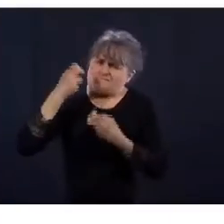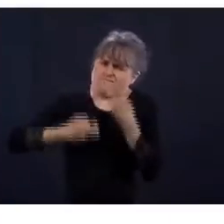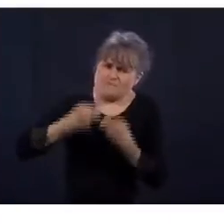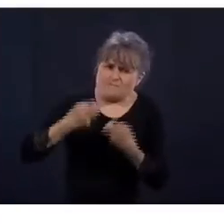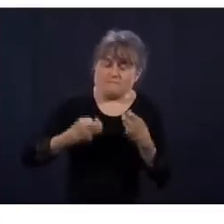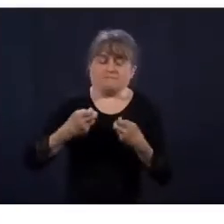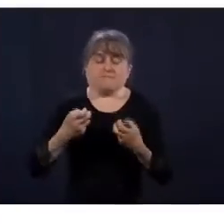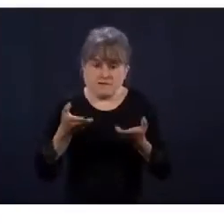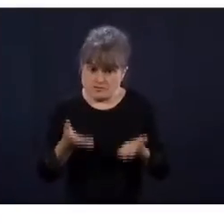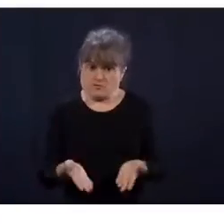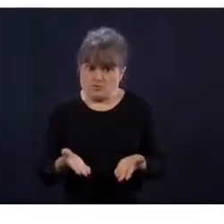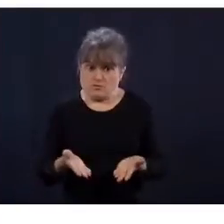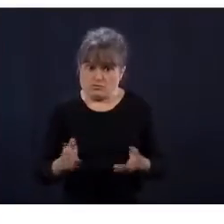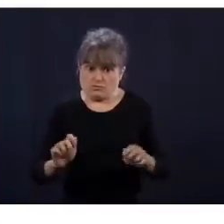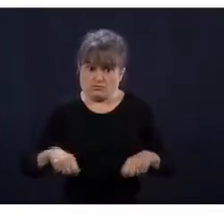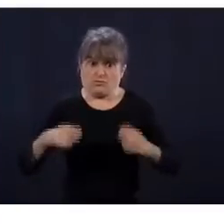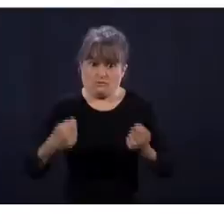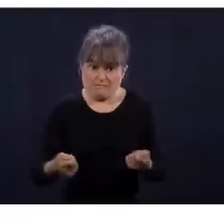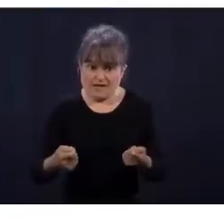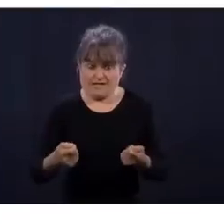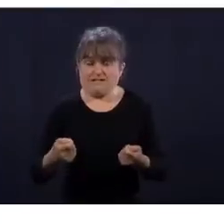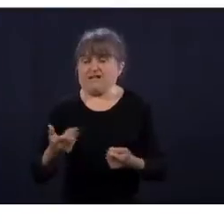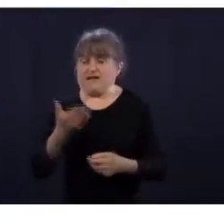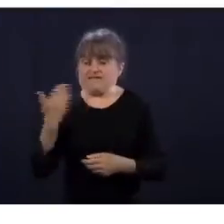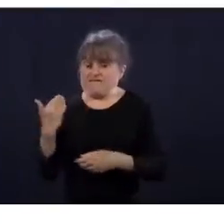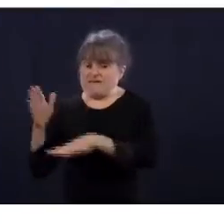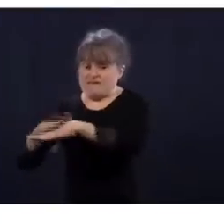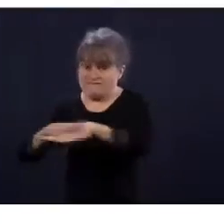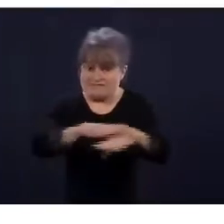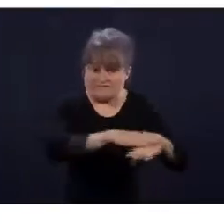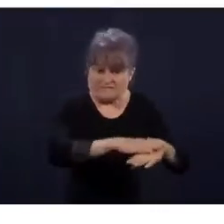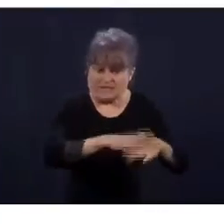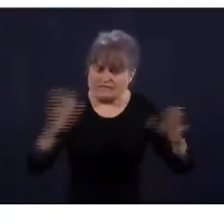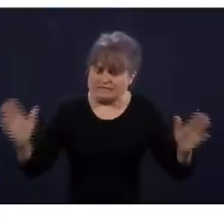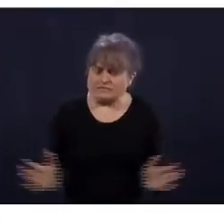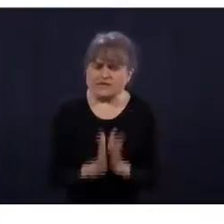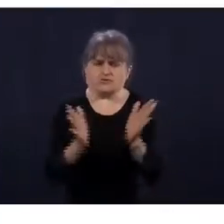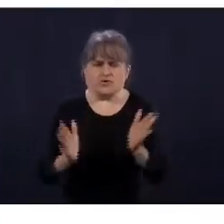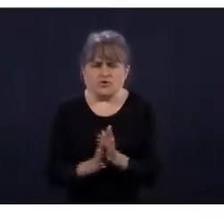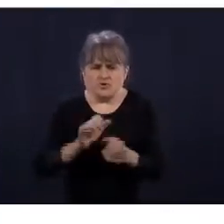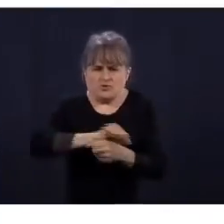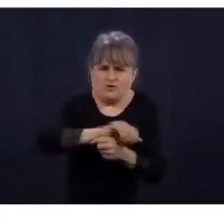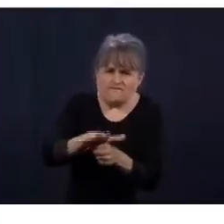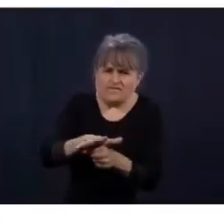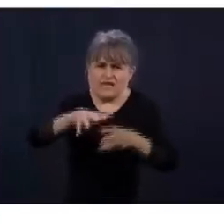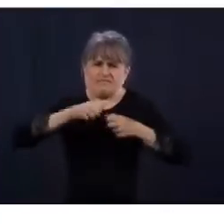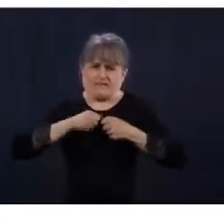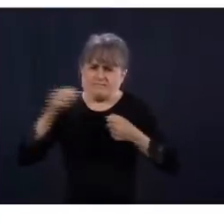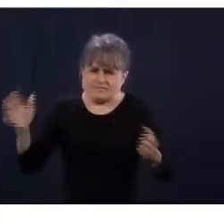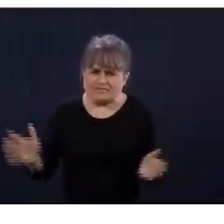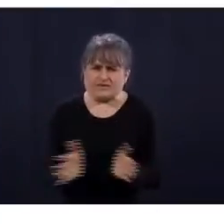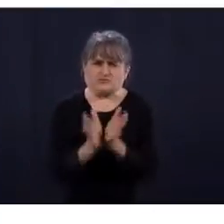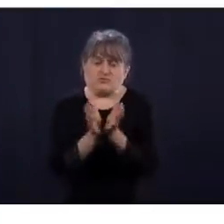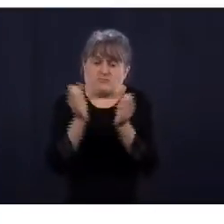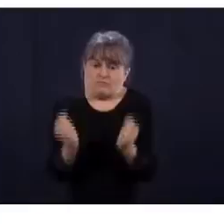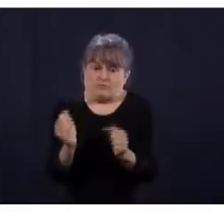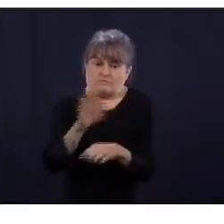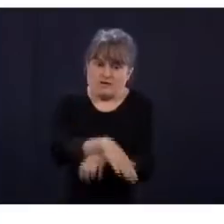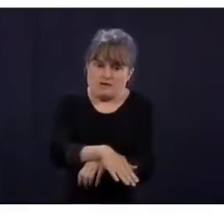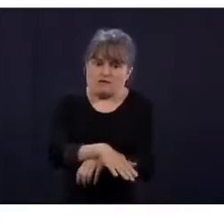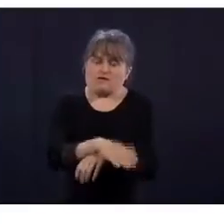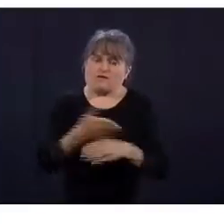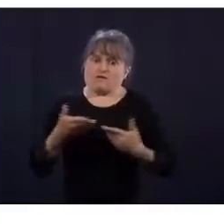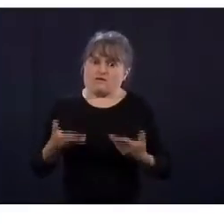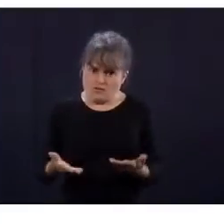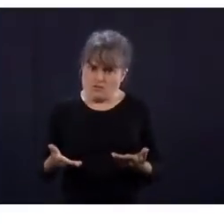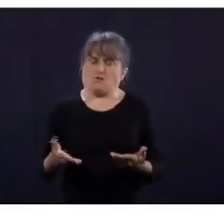normale dans un contexte de pandémie. La peur, elle est là, et puis il faut être capable de la gérer. Donc, j'invite les gens, même les parents qui se posent des questions par rapport